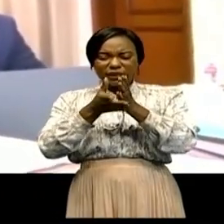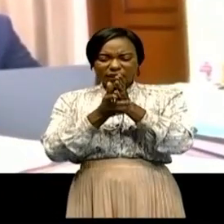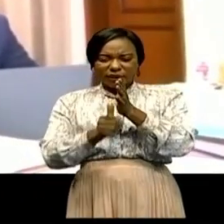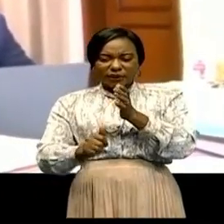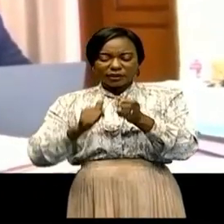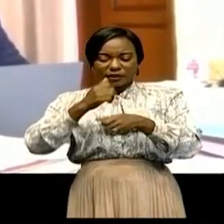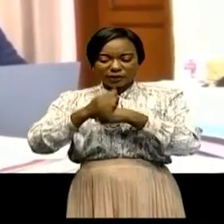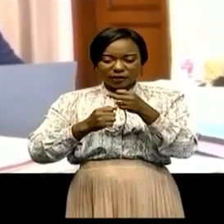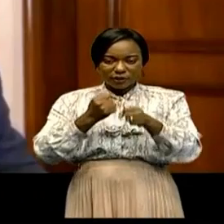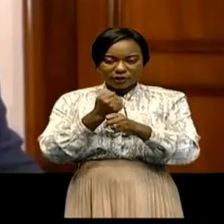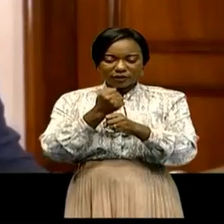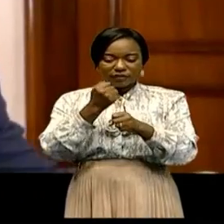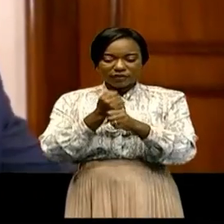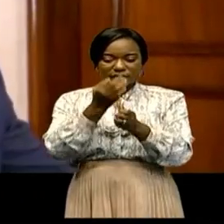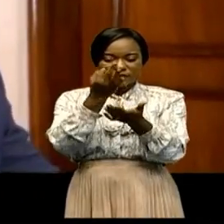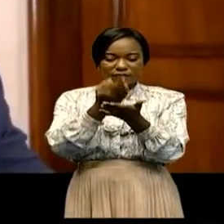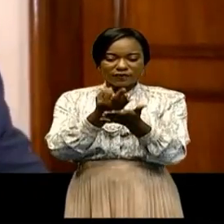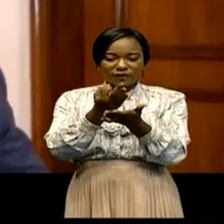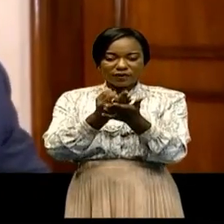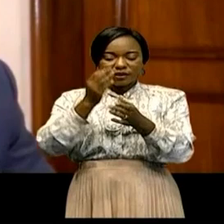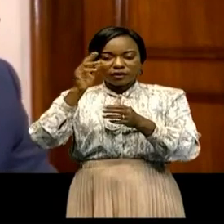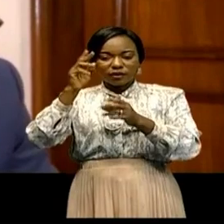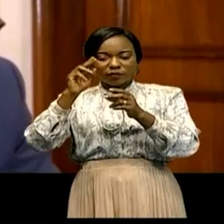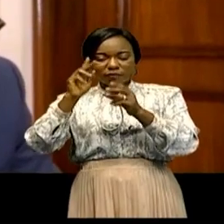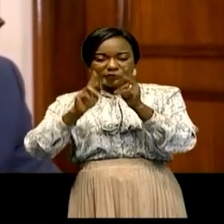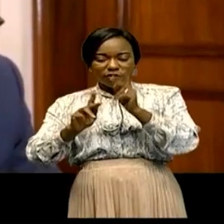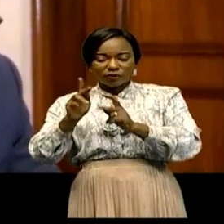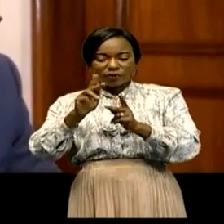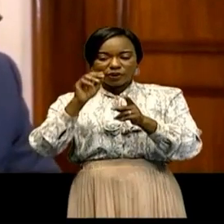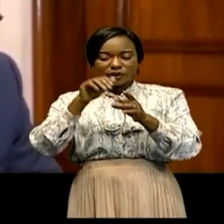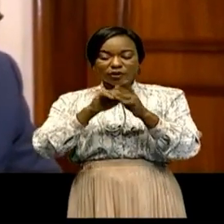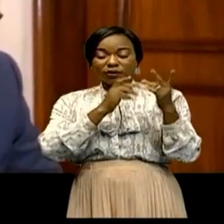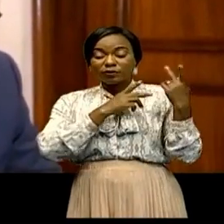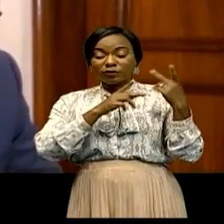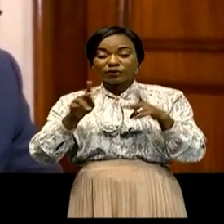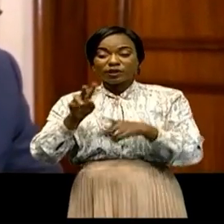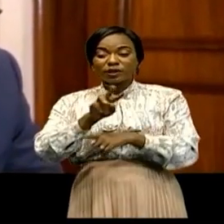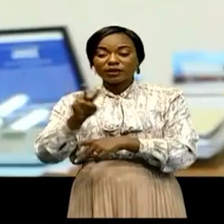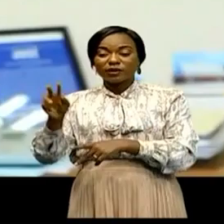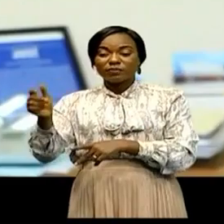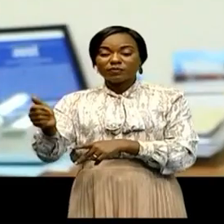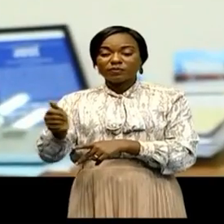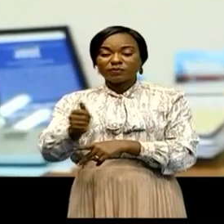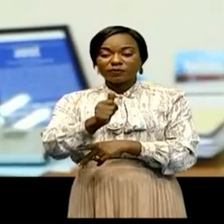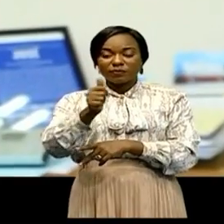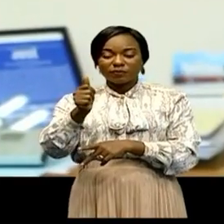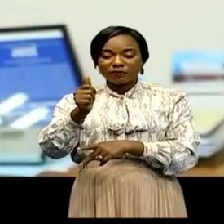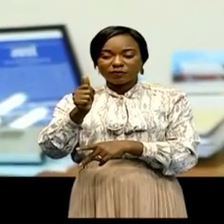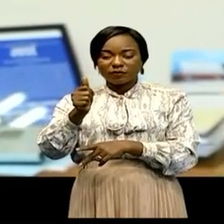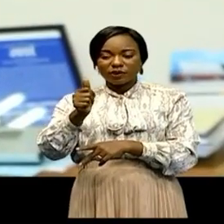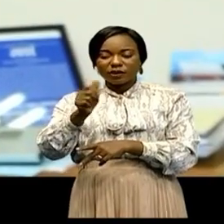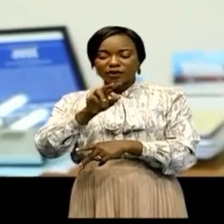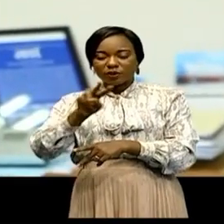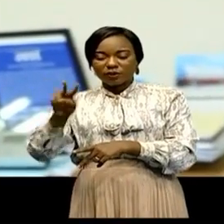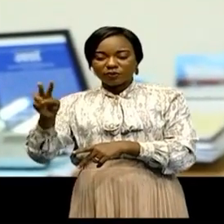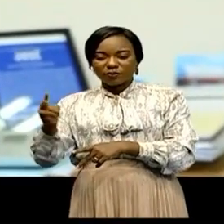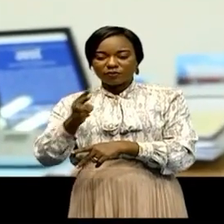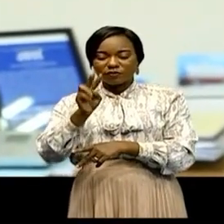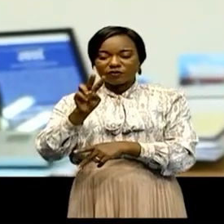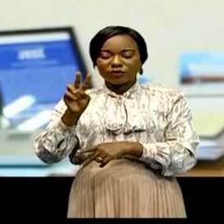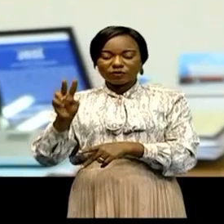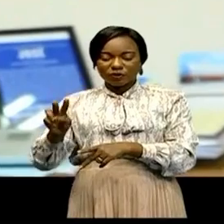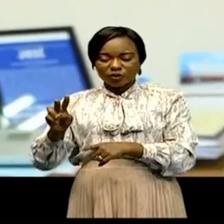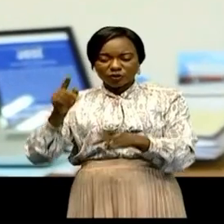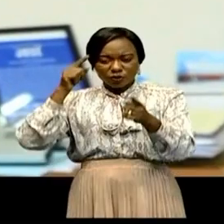gestion de nos finances publiques sur la période 2022-2028. L'objectif étant